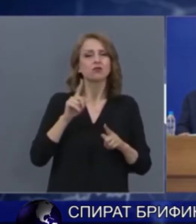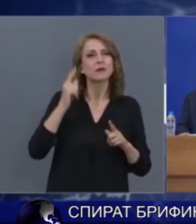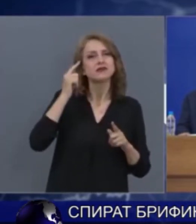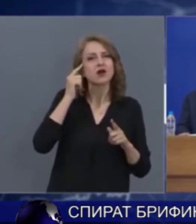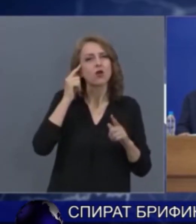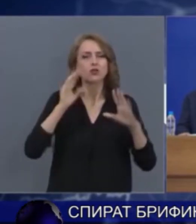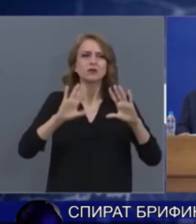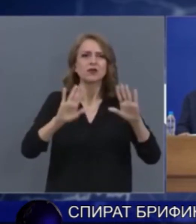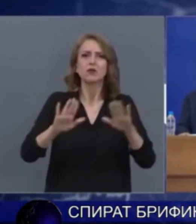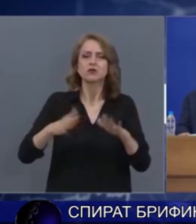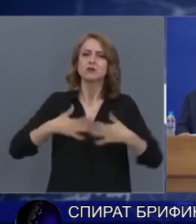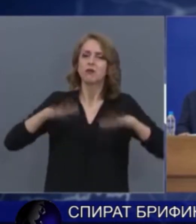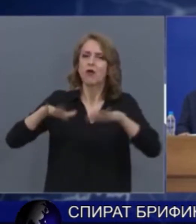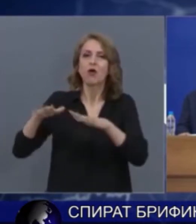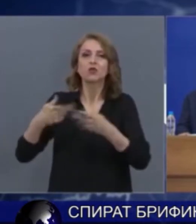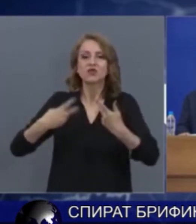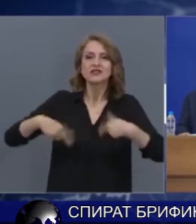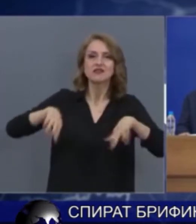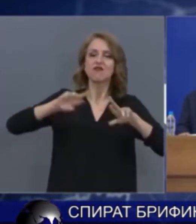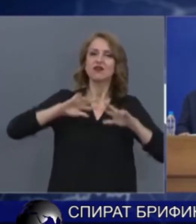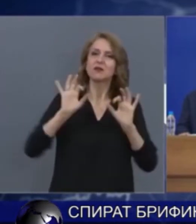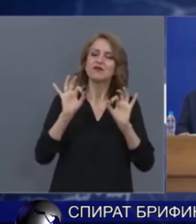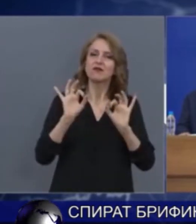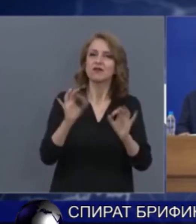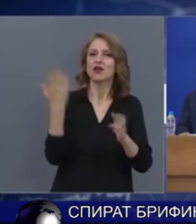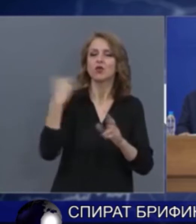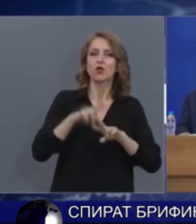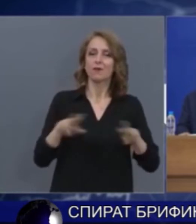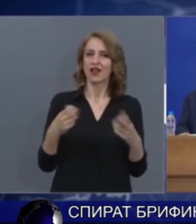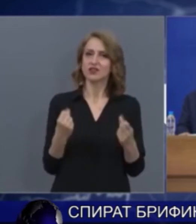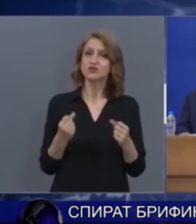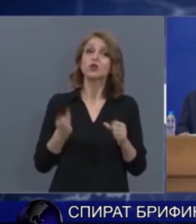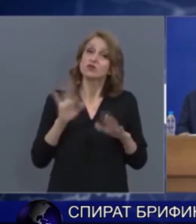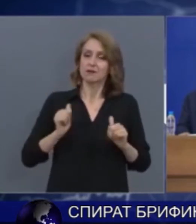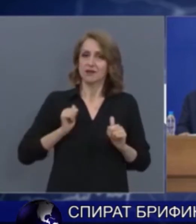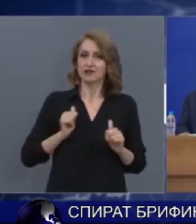нормалния начин на живота. Това е добре и за финансите, и за економиката, и за